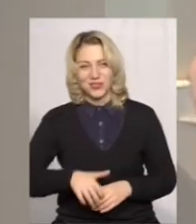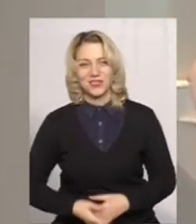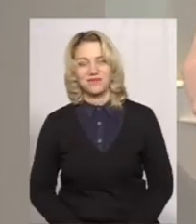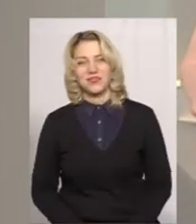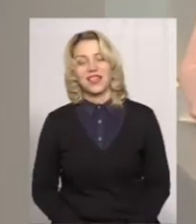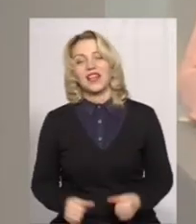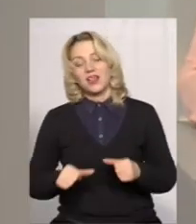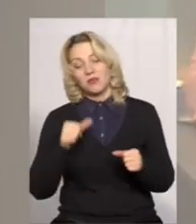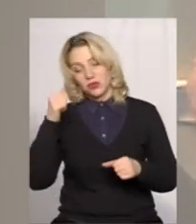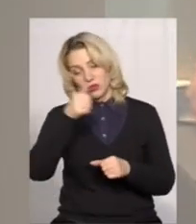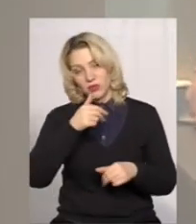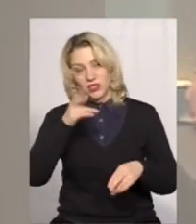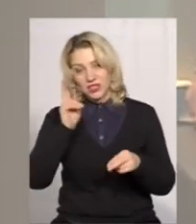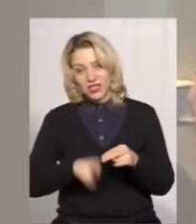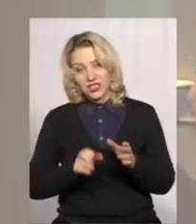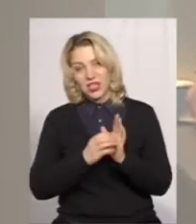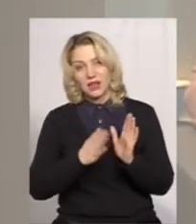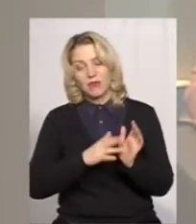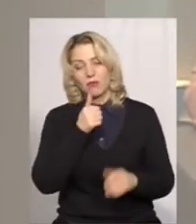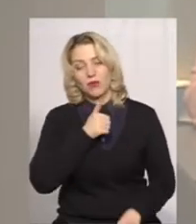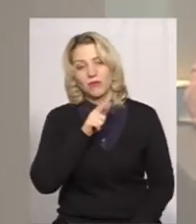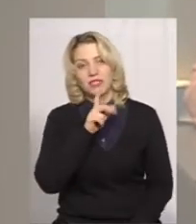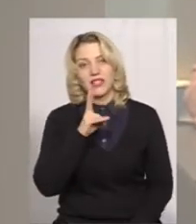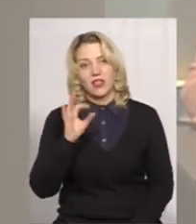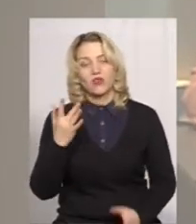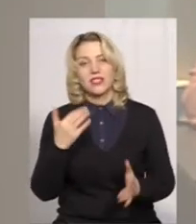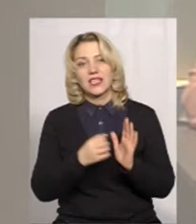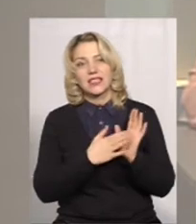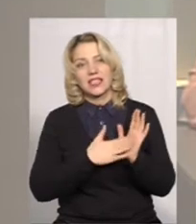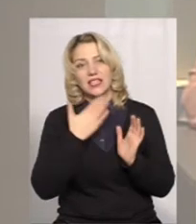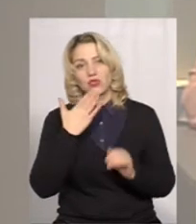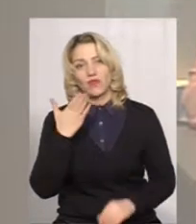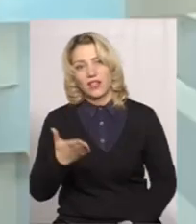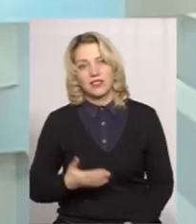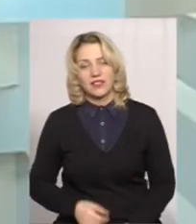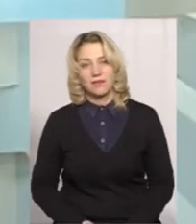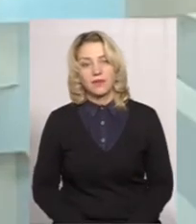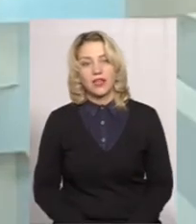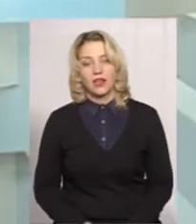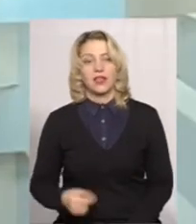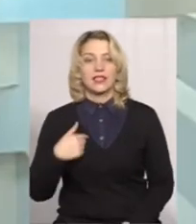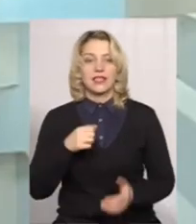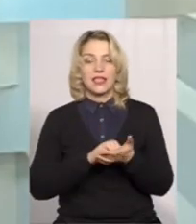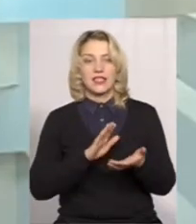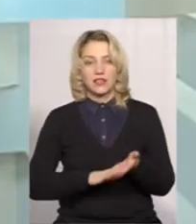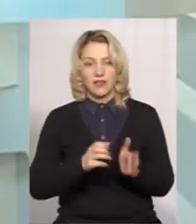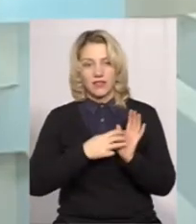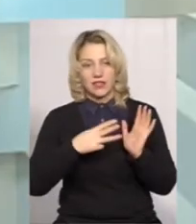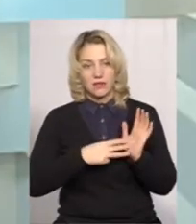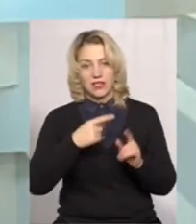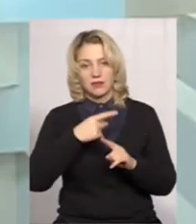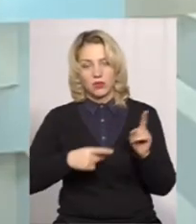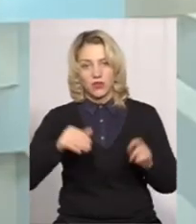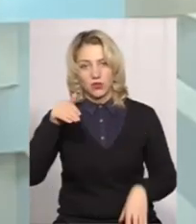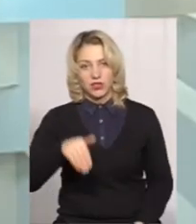Минулого тижня закінчилася реєстрація на проб на ЗНО. Скільки зареєструвалося? У нас зареєструвалося 18,5